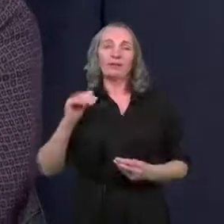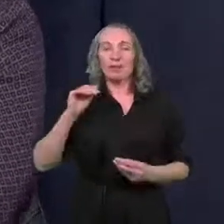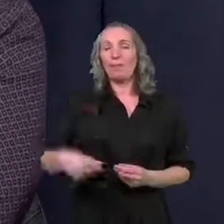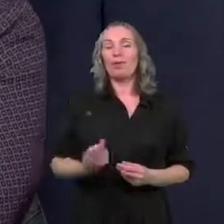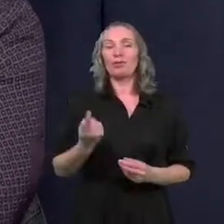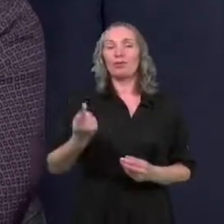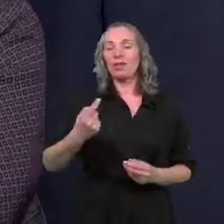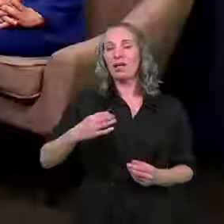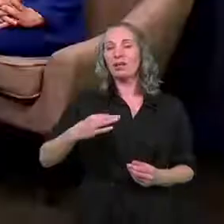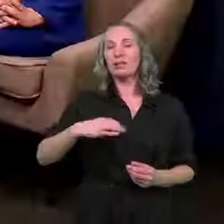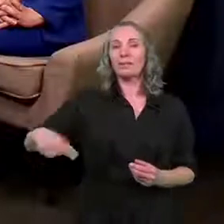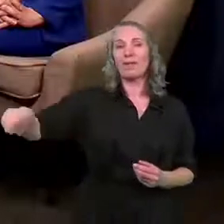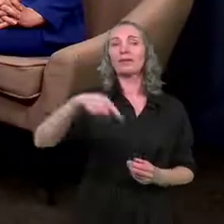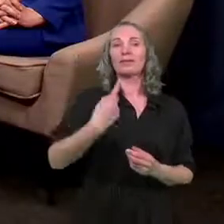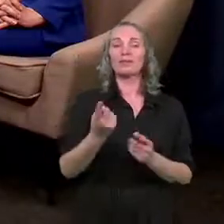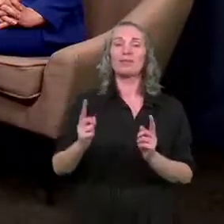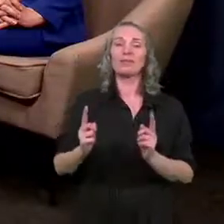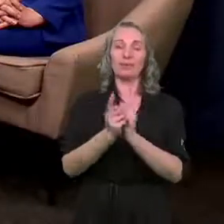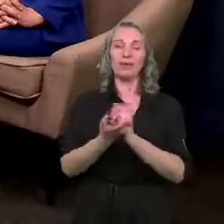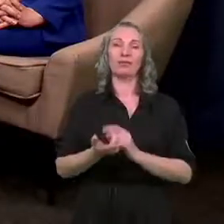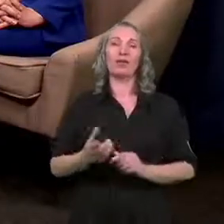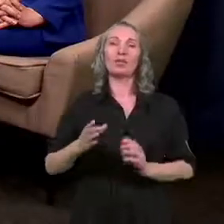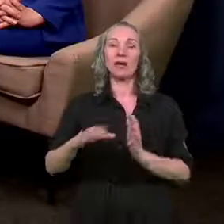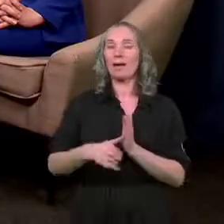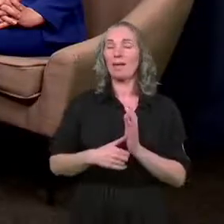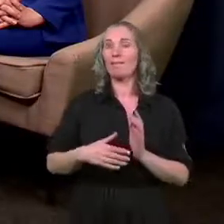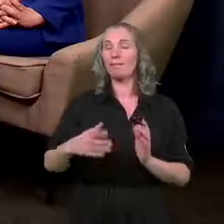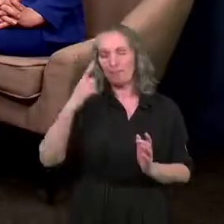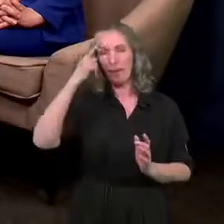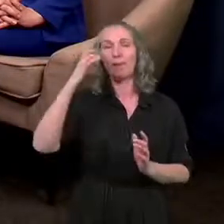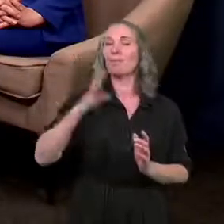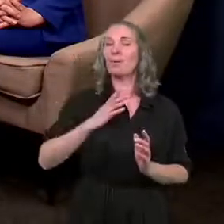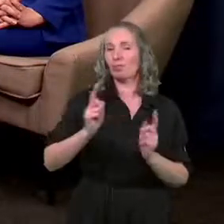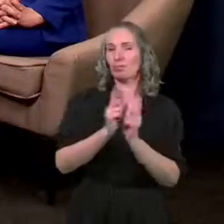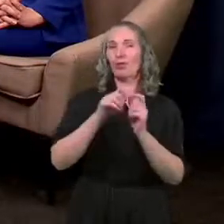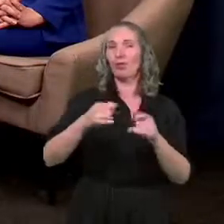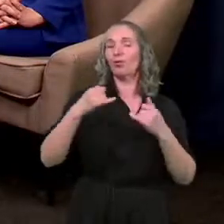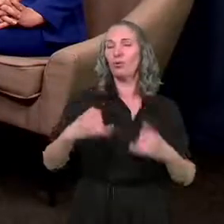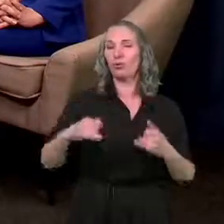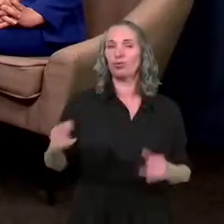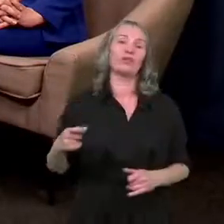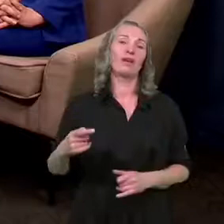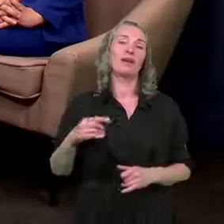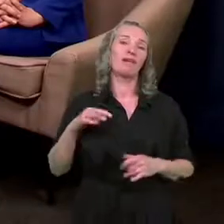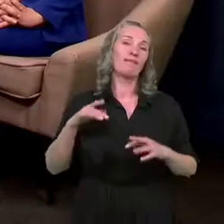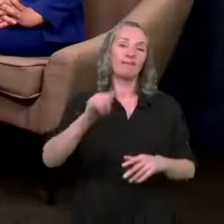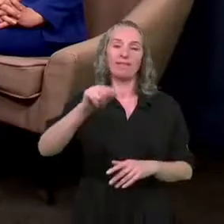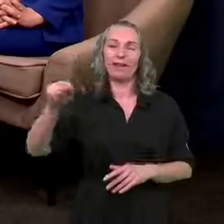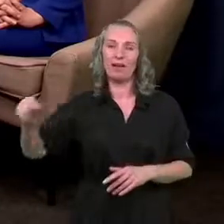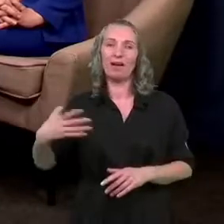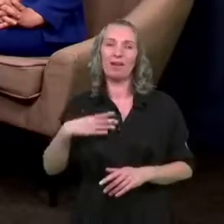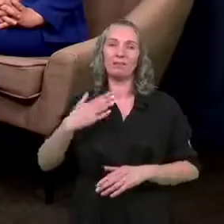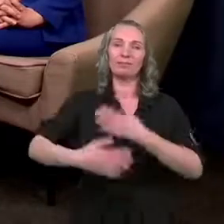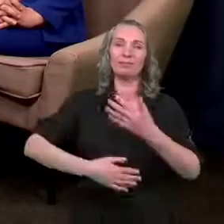się z Państwem spotkać. A przypomnę, że bywały one bardzo różne, bo wiele z nich miało